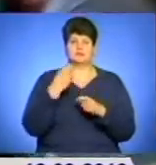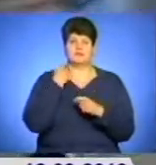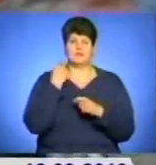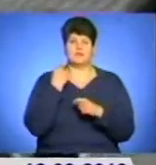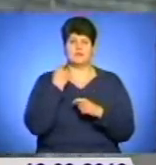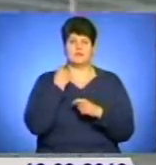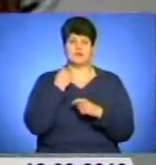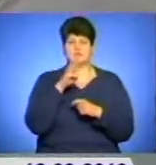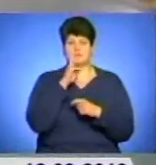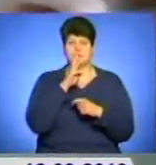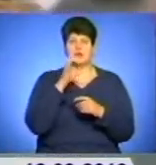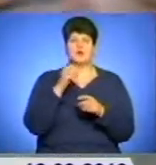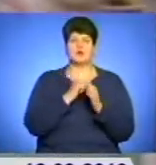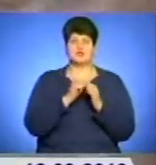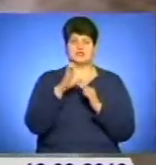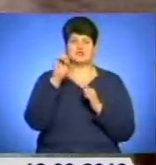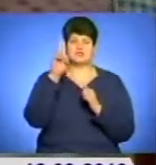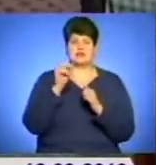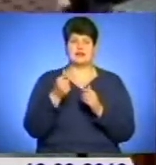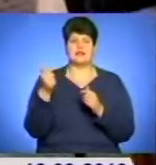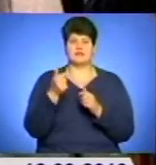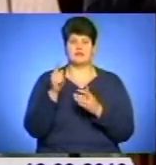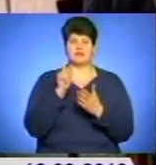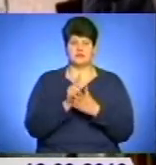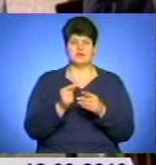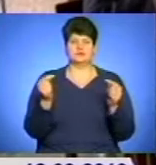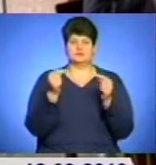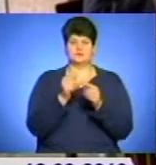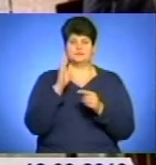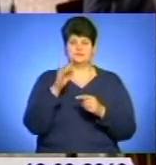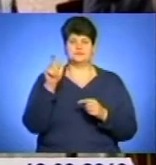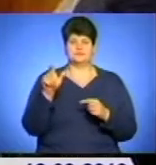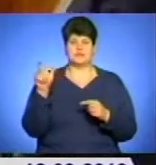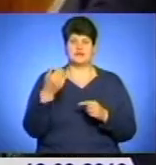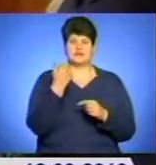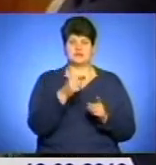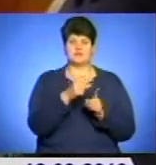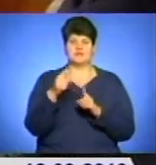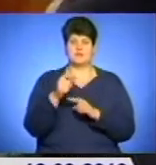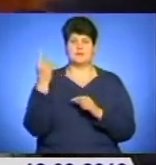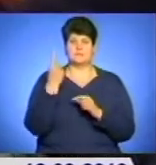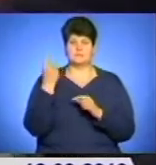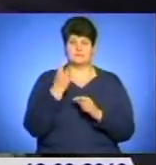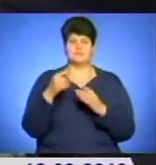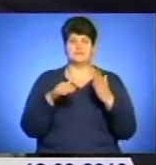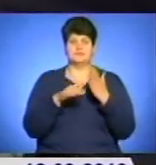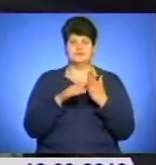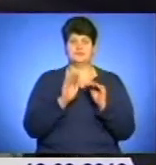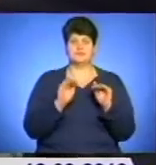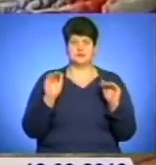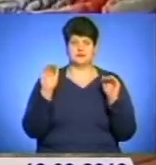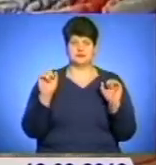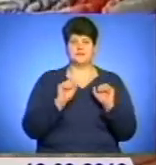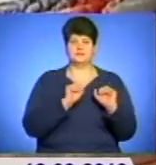Кожна соціальна гривня повинна своєчасно потрапляти до людей, наголошує Королевська. За її словами, перший транш державної допомоги дітям та незахищеній